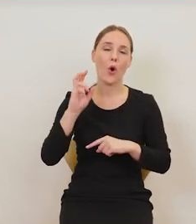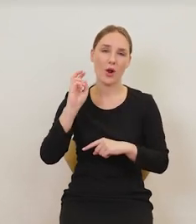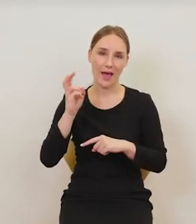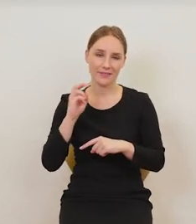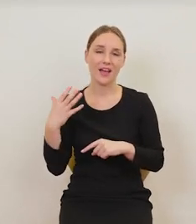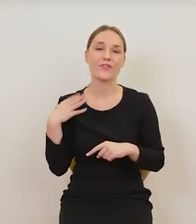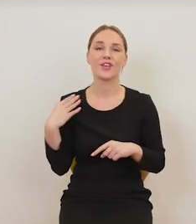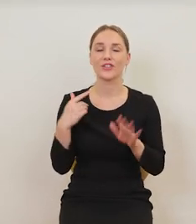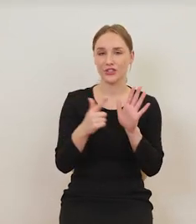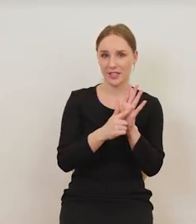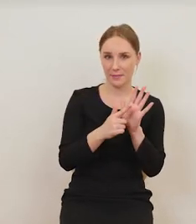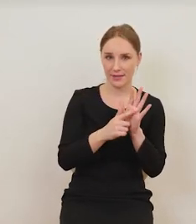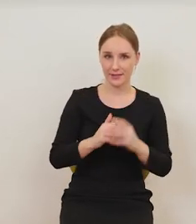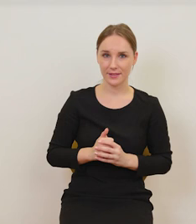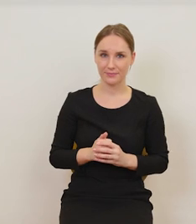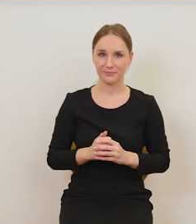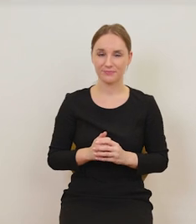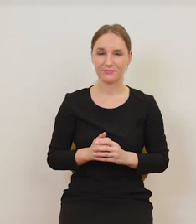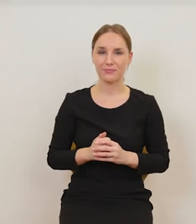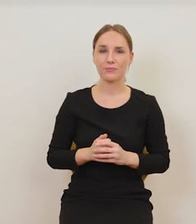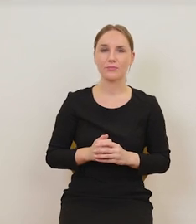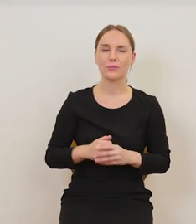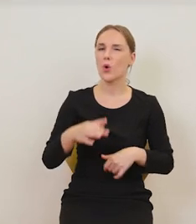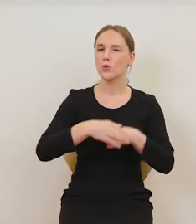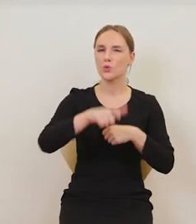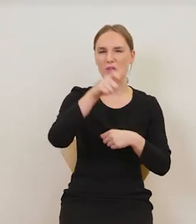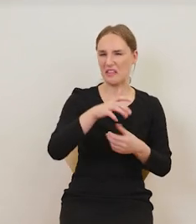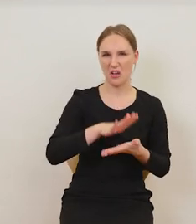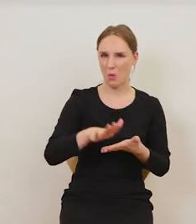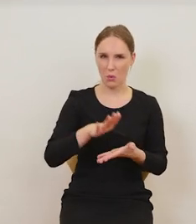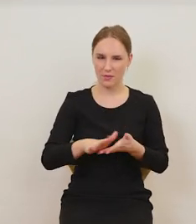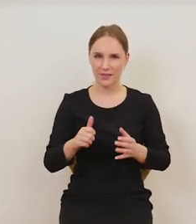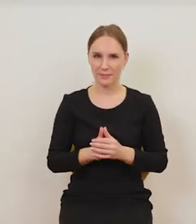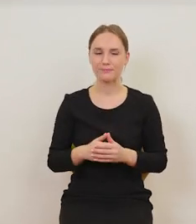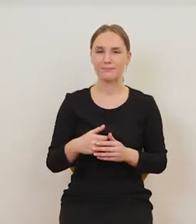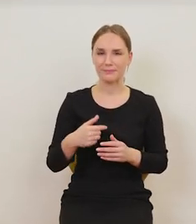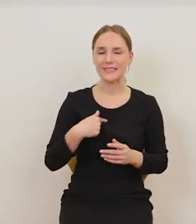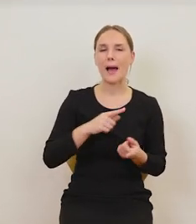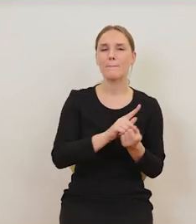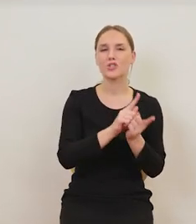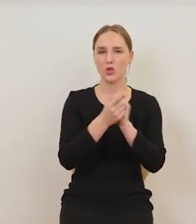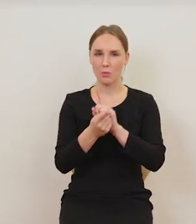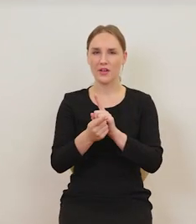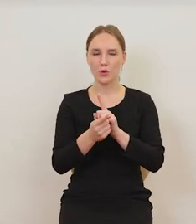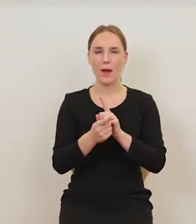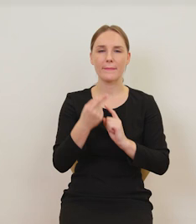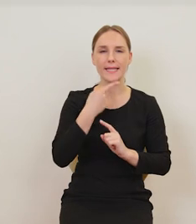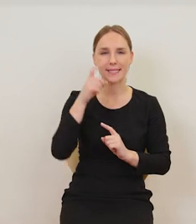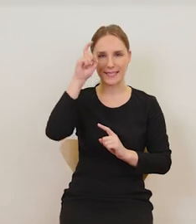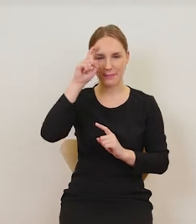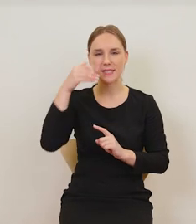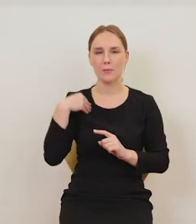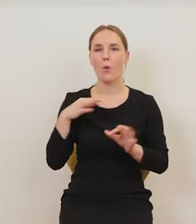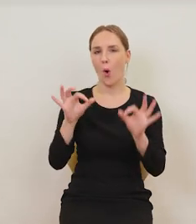XVII wiek. Niechlujny student. Przetłumaczyłem to z niemieckiego, bo taki był